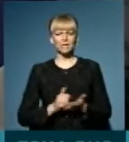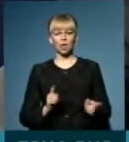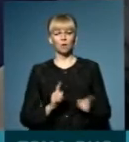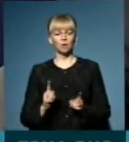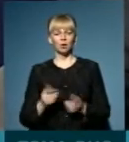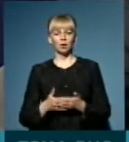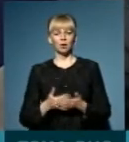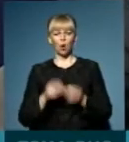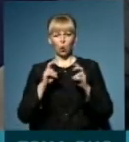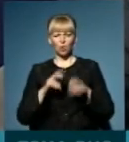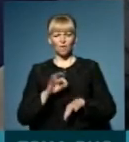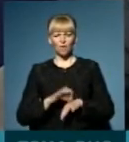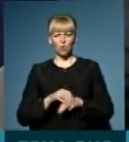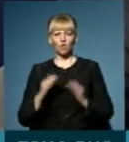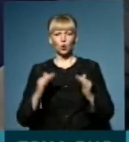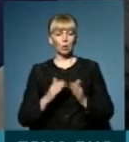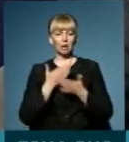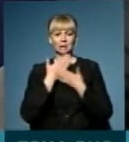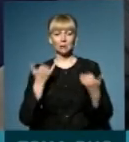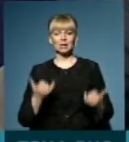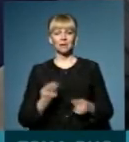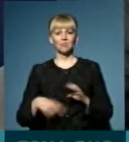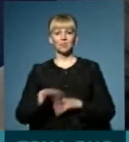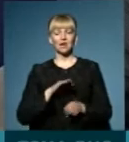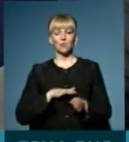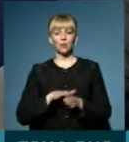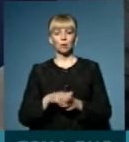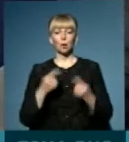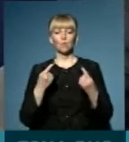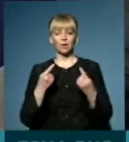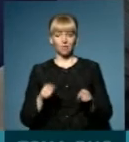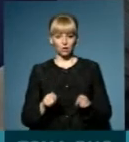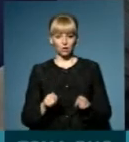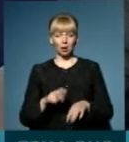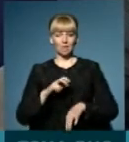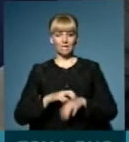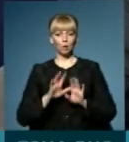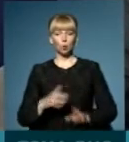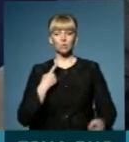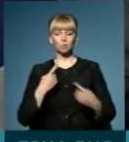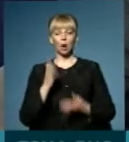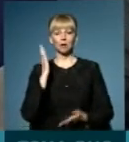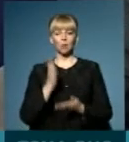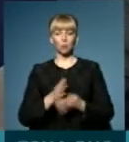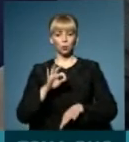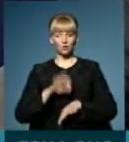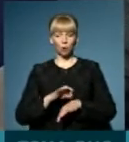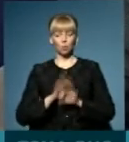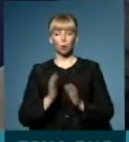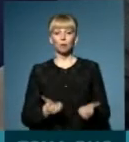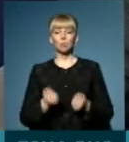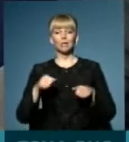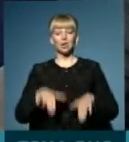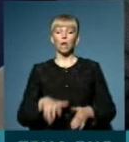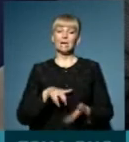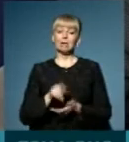глядати хворого, саме вдома немає. Зараз це буде відбуватись інакше. Лікар буде спілкуватись напряму з хворим і буде приймати